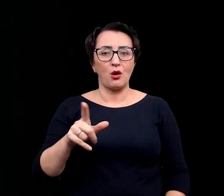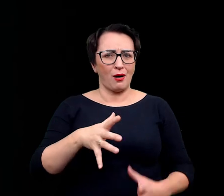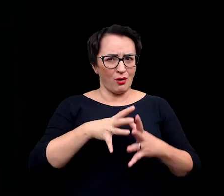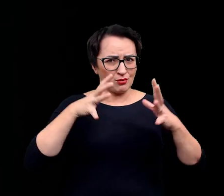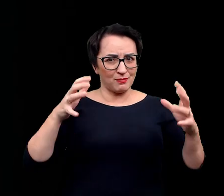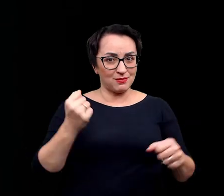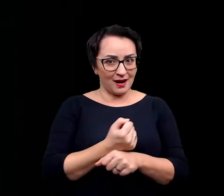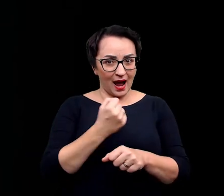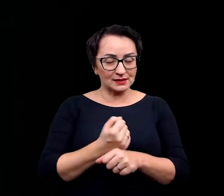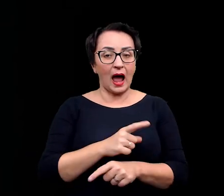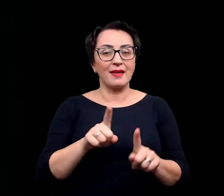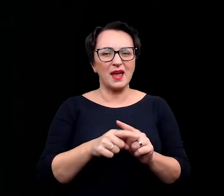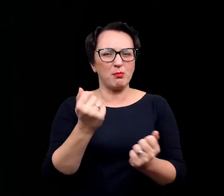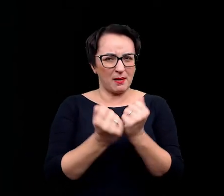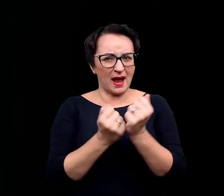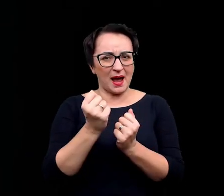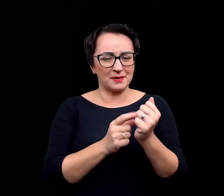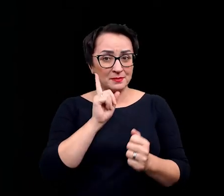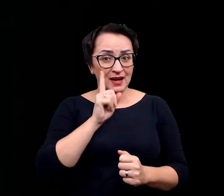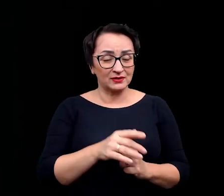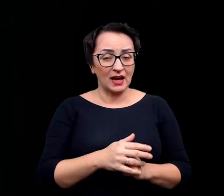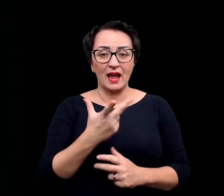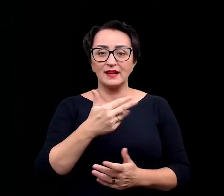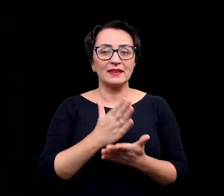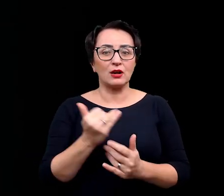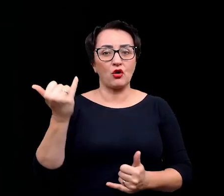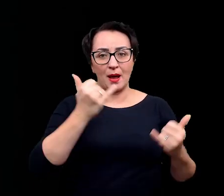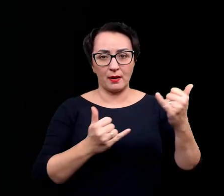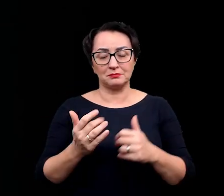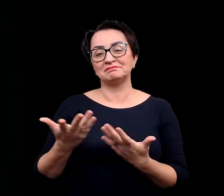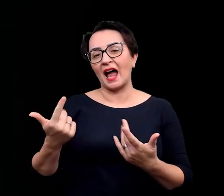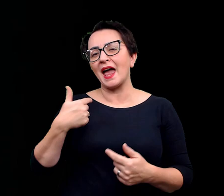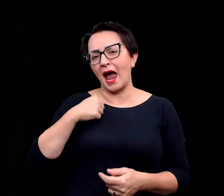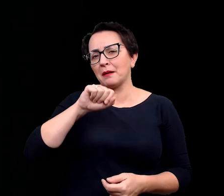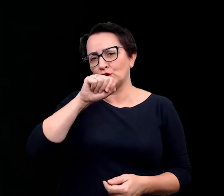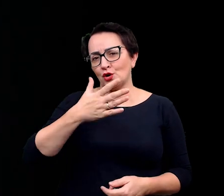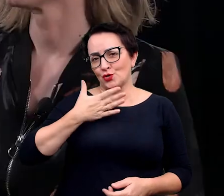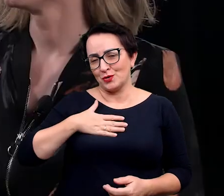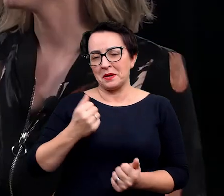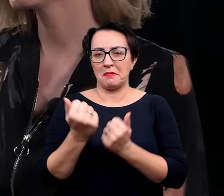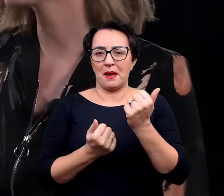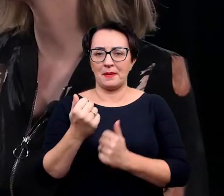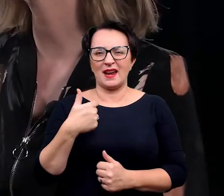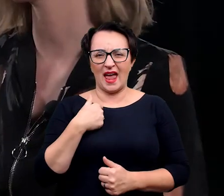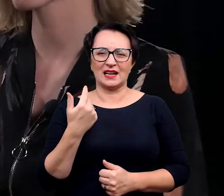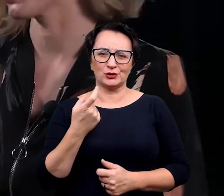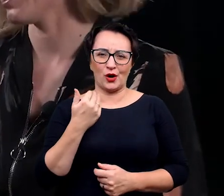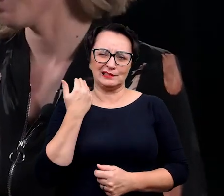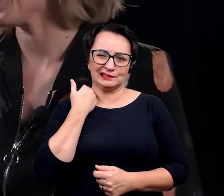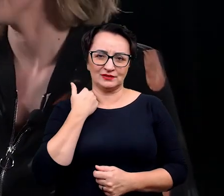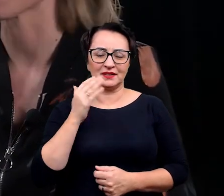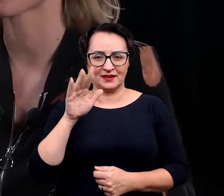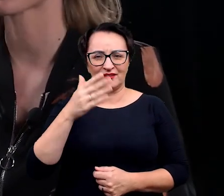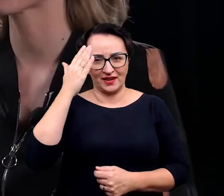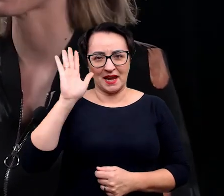ale też takiej już papierologicznej, a nie do końca związanej z pracą w laboratorium. A ja te papiery lubię. Też lubię. Ja jestem trochę skrzywiona,